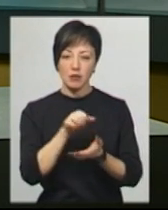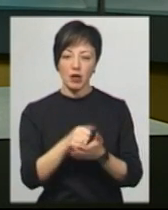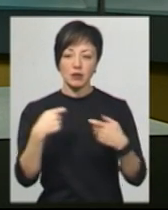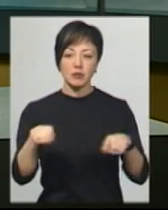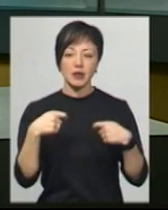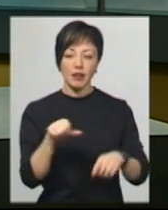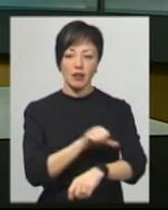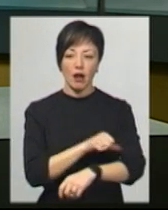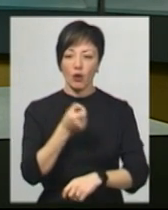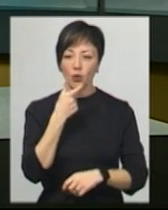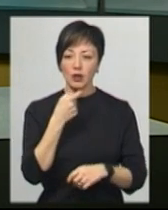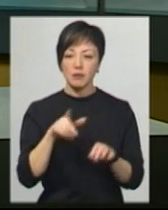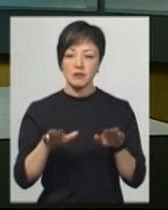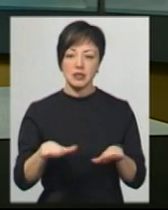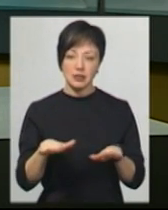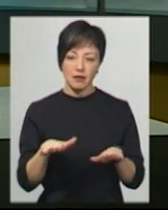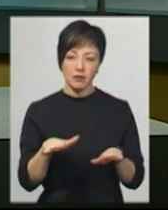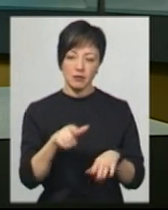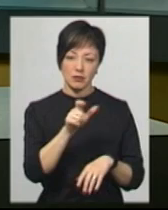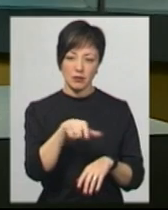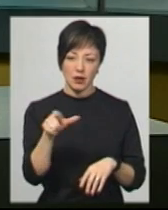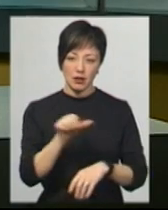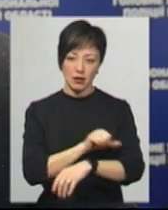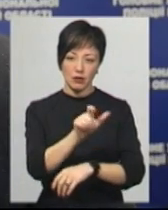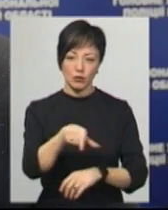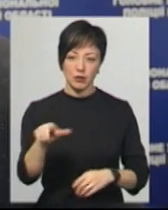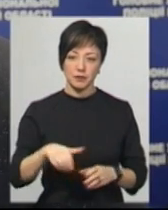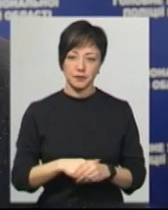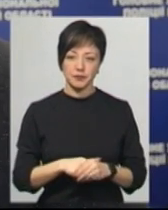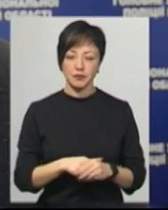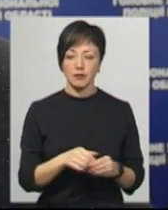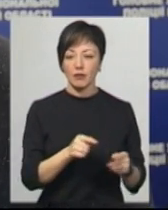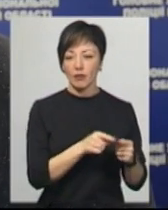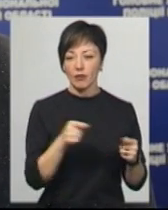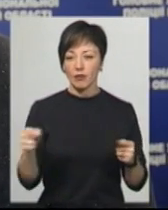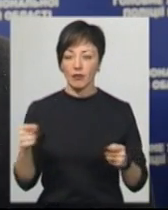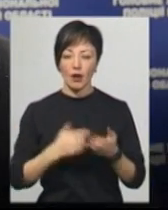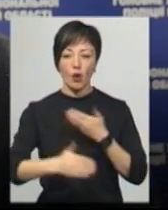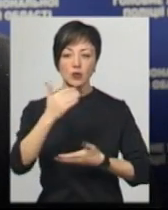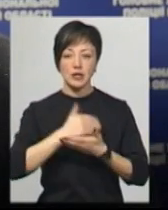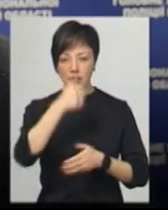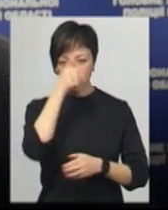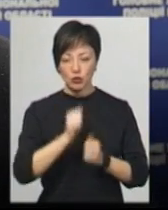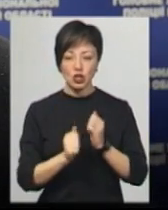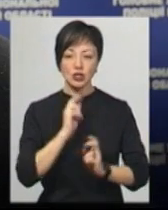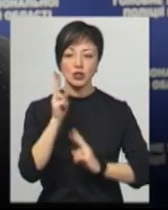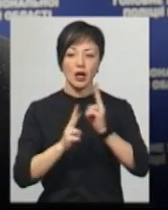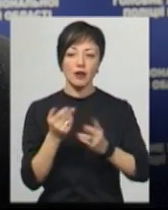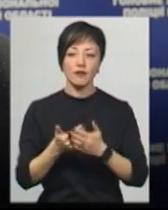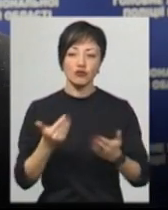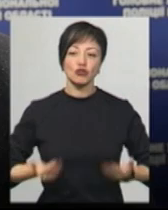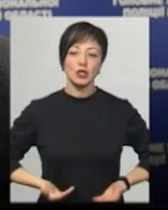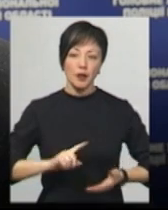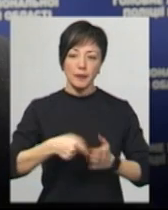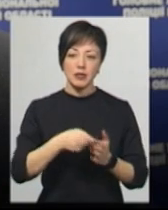збутом наркотиків місцевим наркозалежним. Протягом останніх кількох місяців почастішили скарги від жителів міста